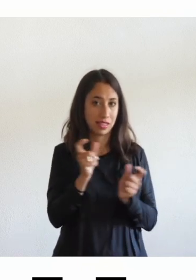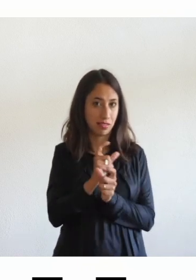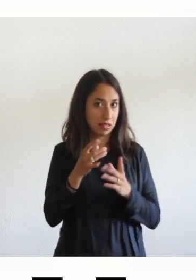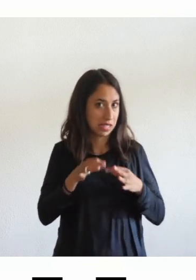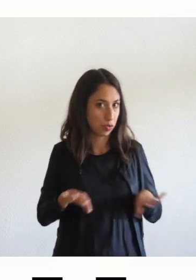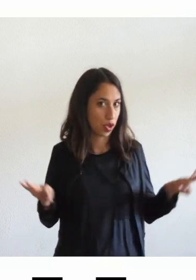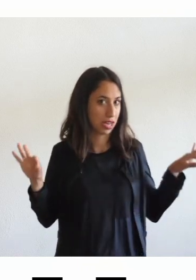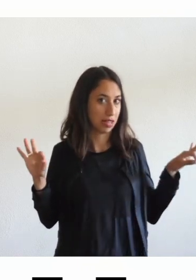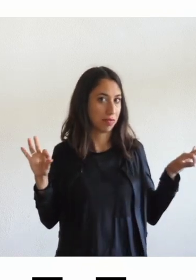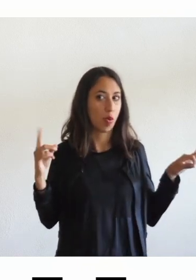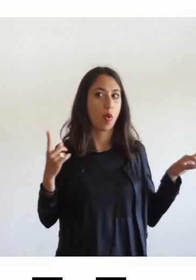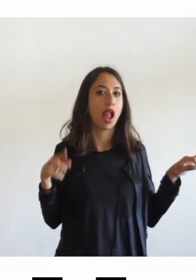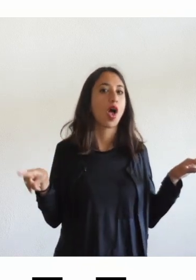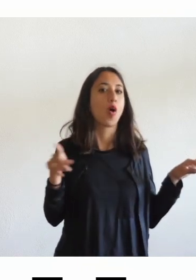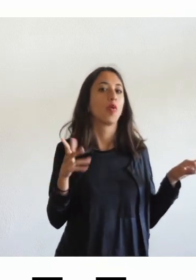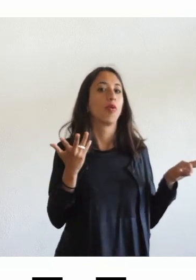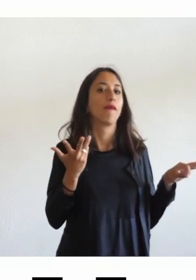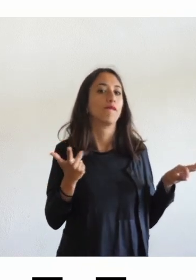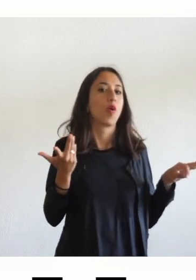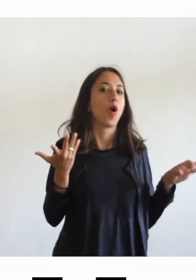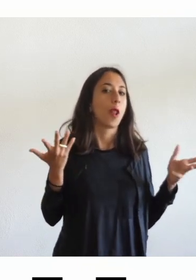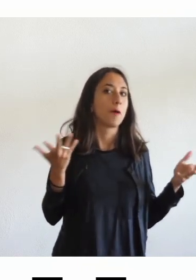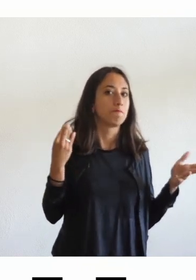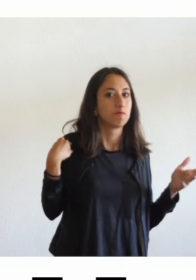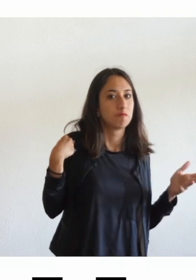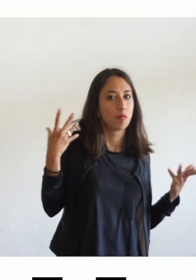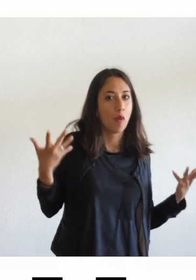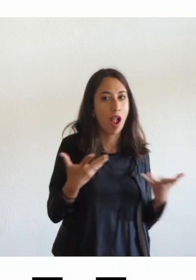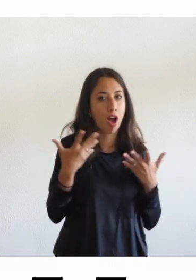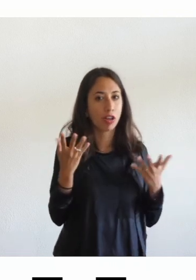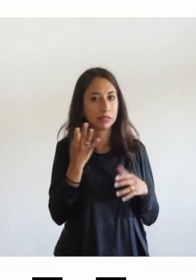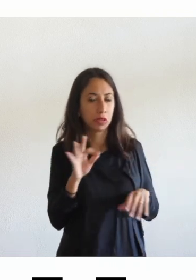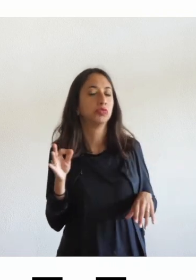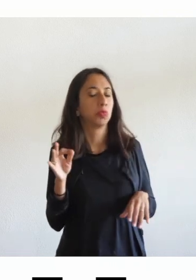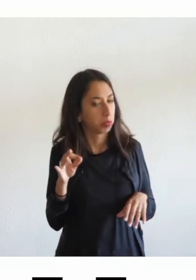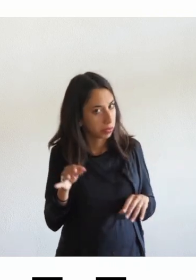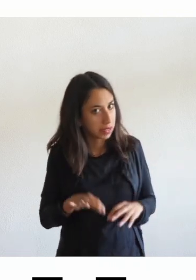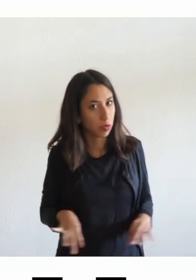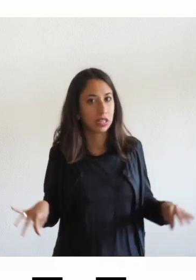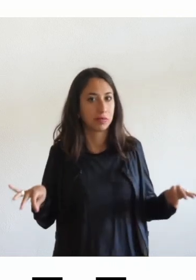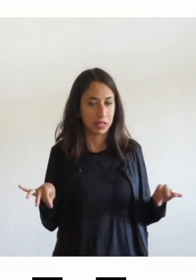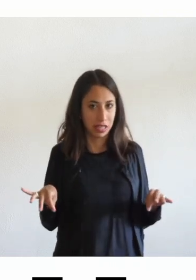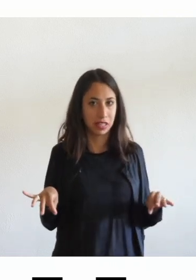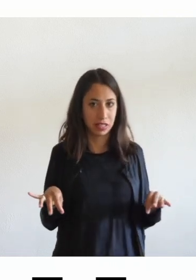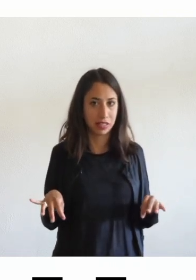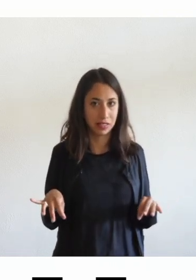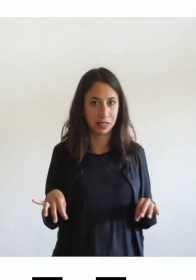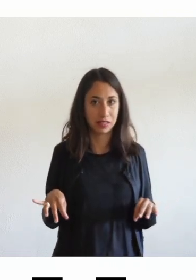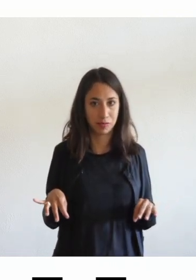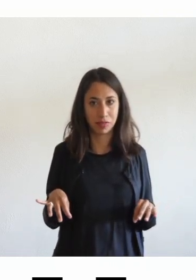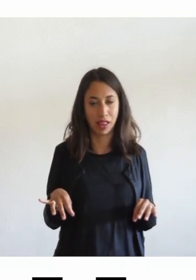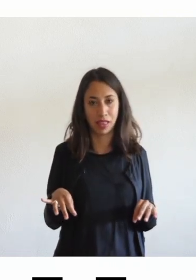se qualcuno volesse chiederci nello specifico oltre a questa accogliere questa